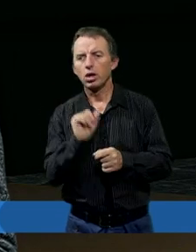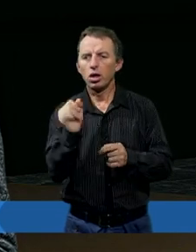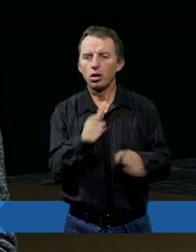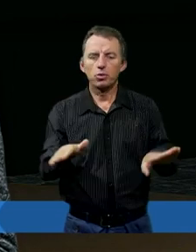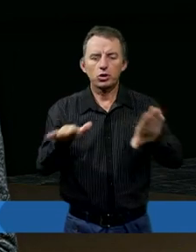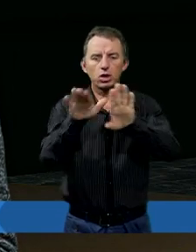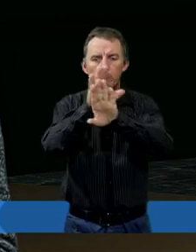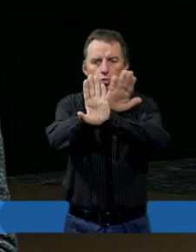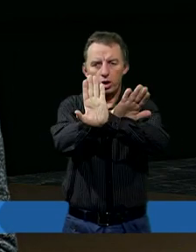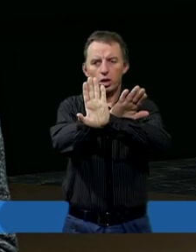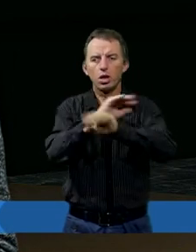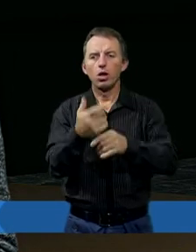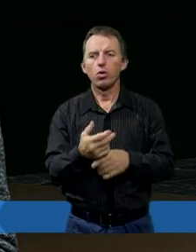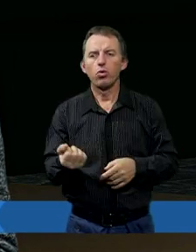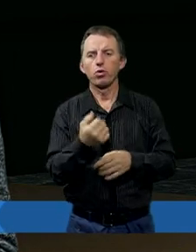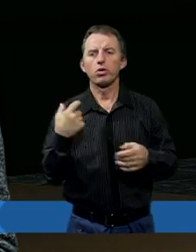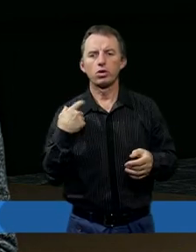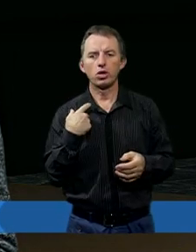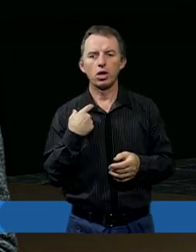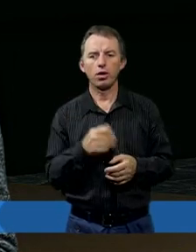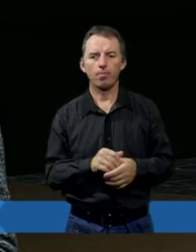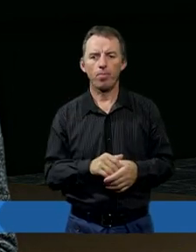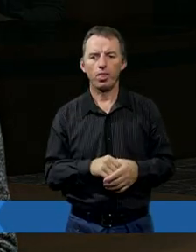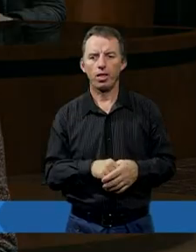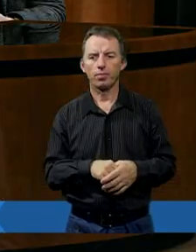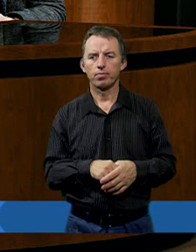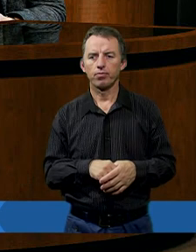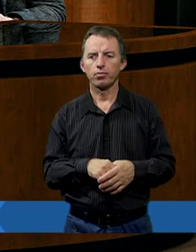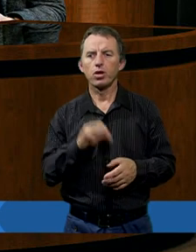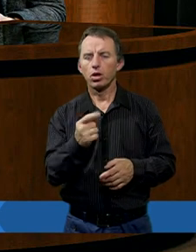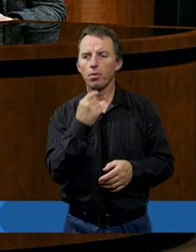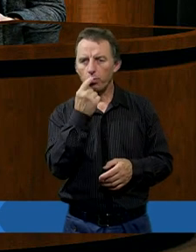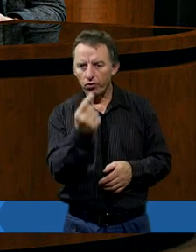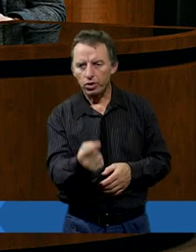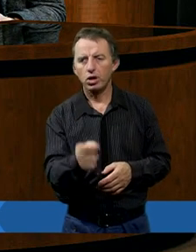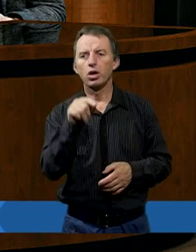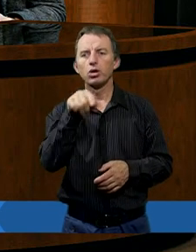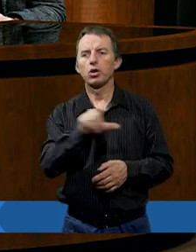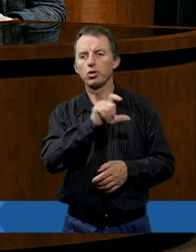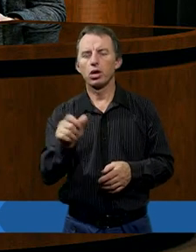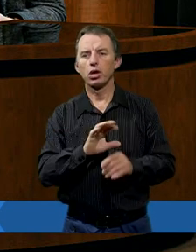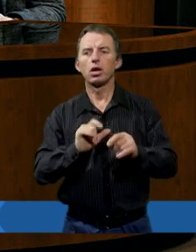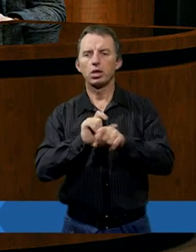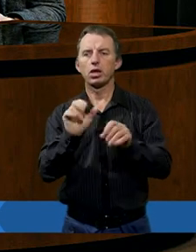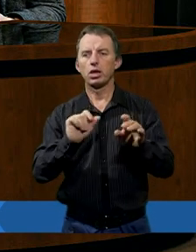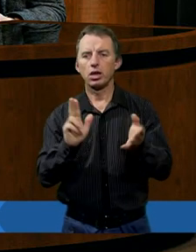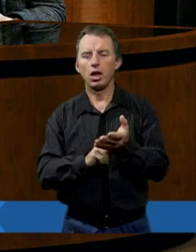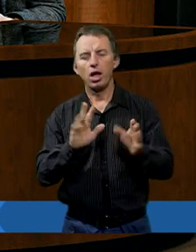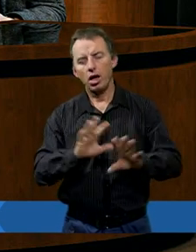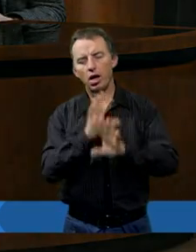przesłania przeżywanie takich sytuacji. To, co powiedział Grzegorz, jest czas na wszystko.